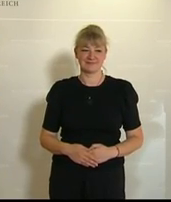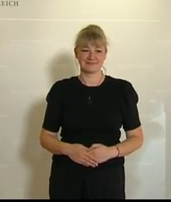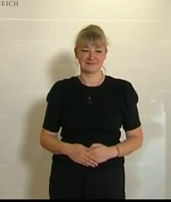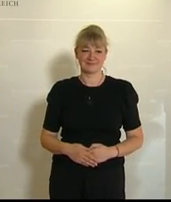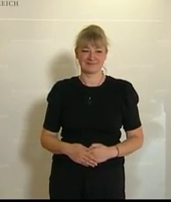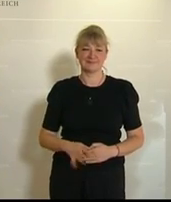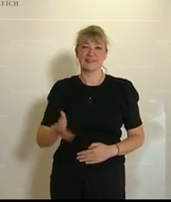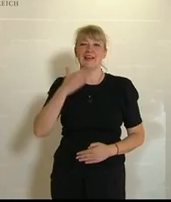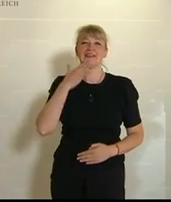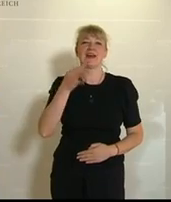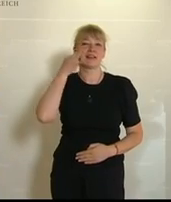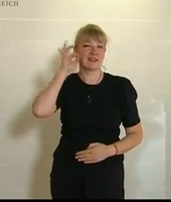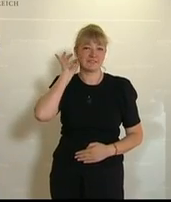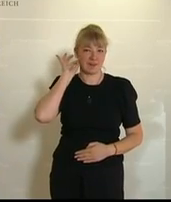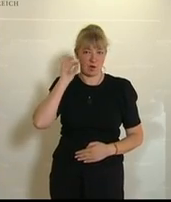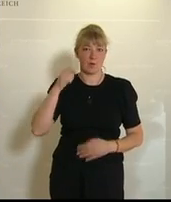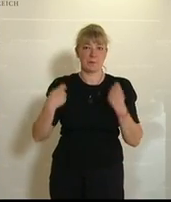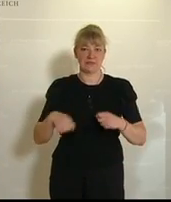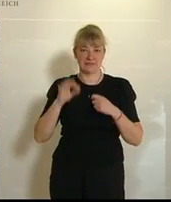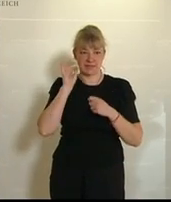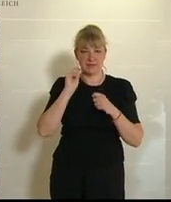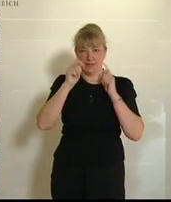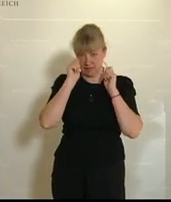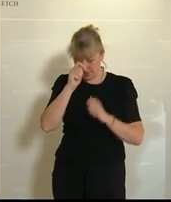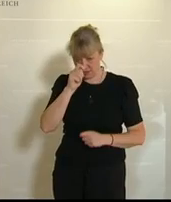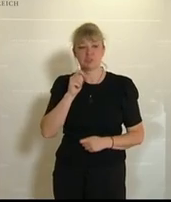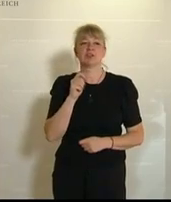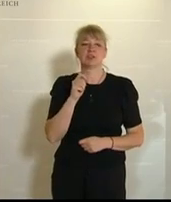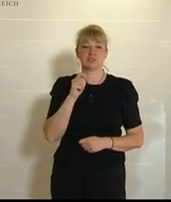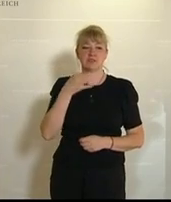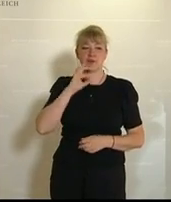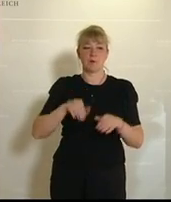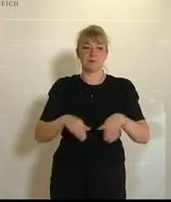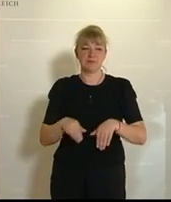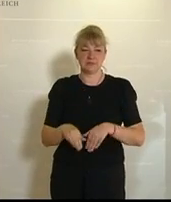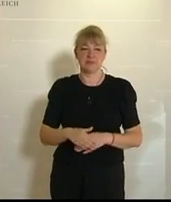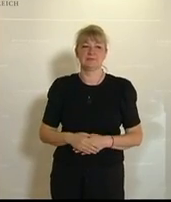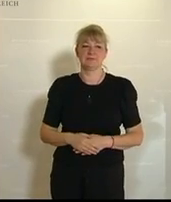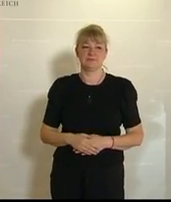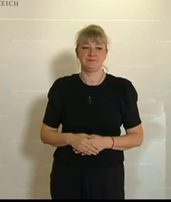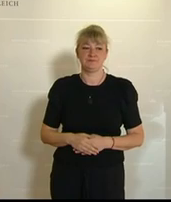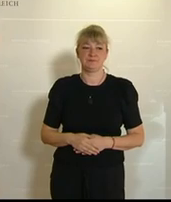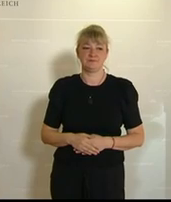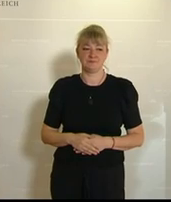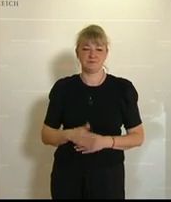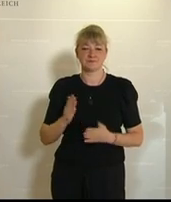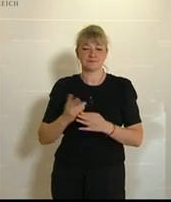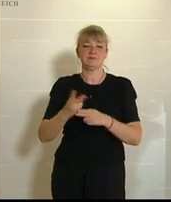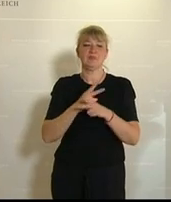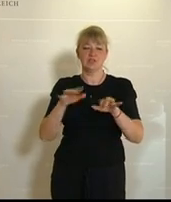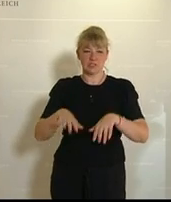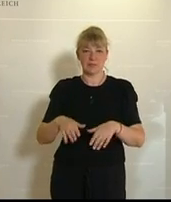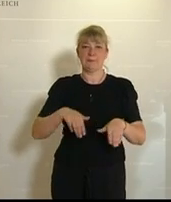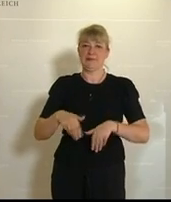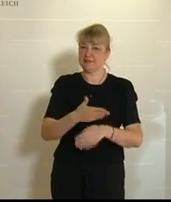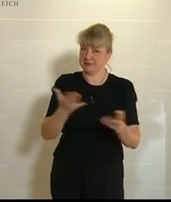Danke Frau Präsidentin, geschätzte Frau Minister und Staatssekretär und